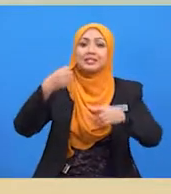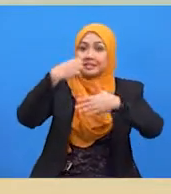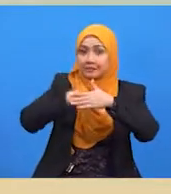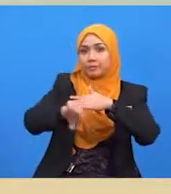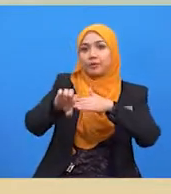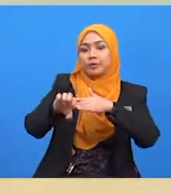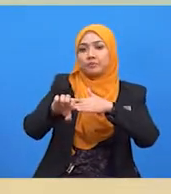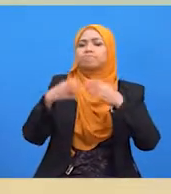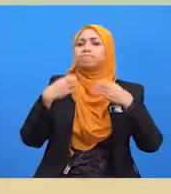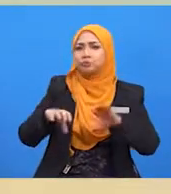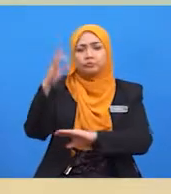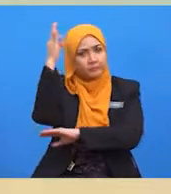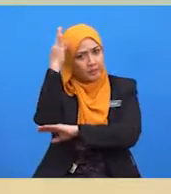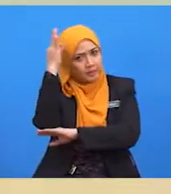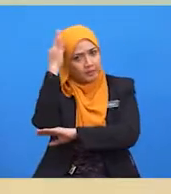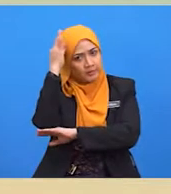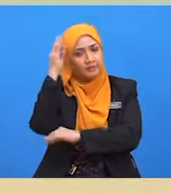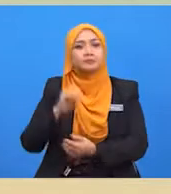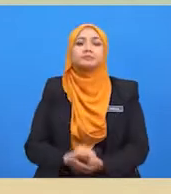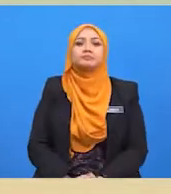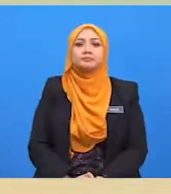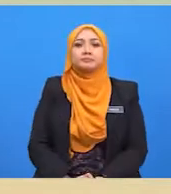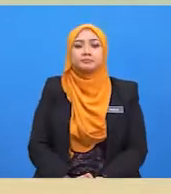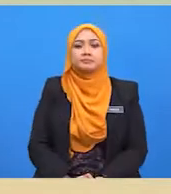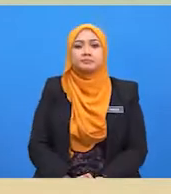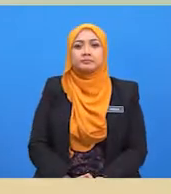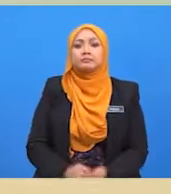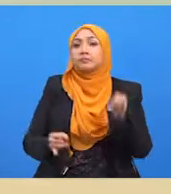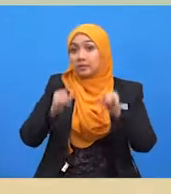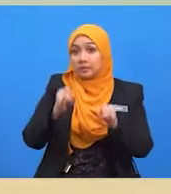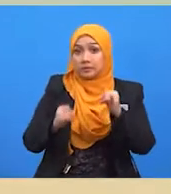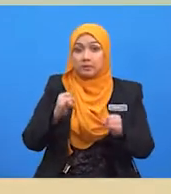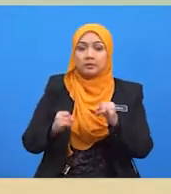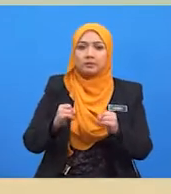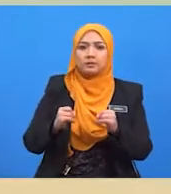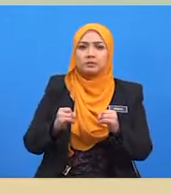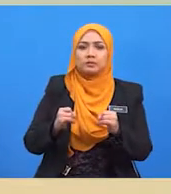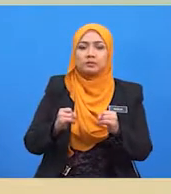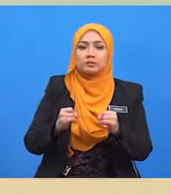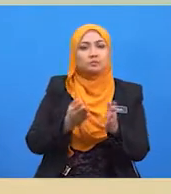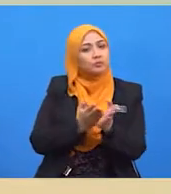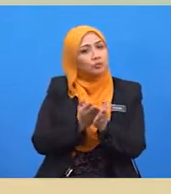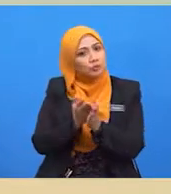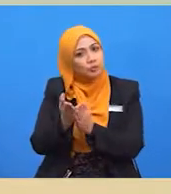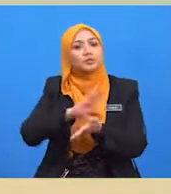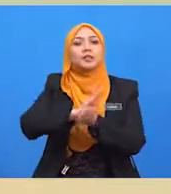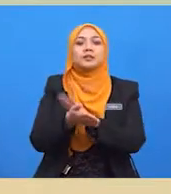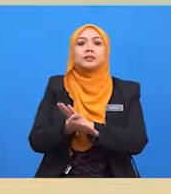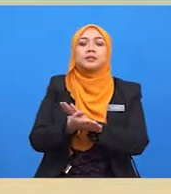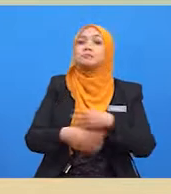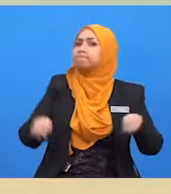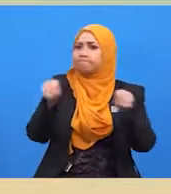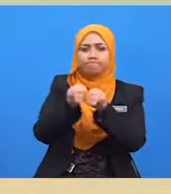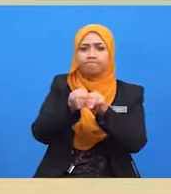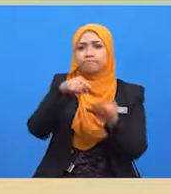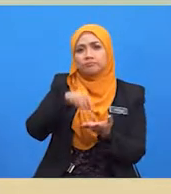jika keadaan ini berterusan maka aliran keluar mata wang ke luar negara